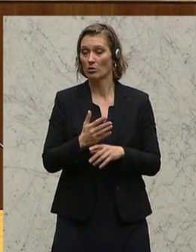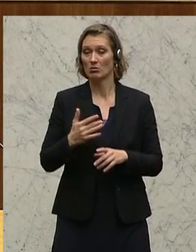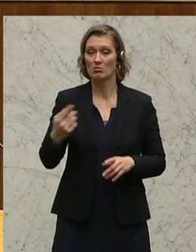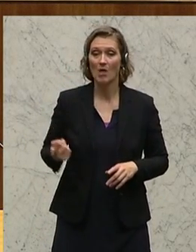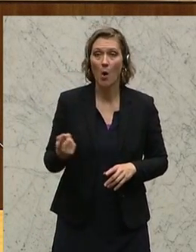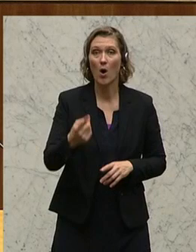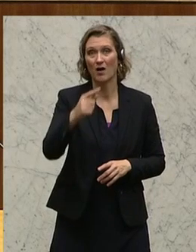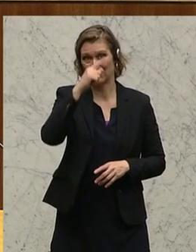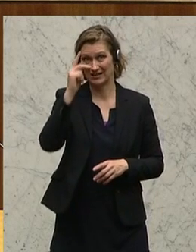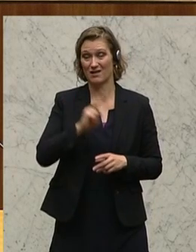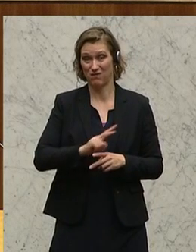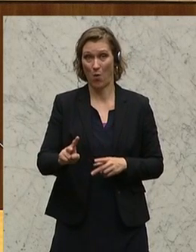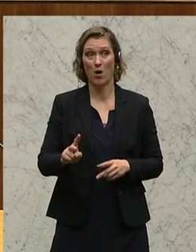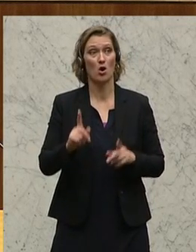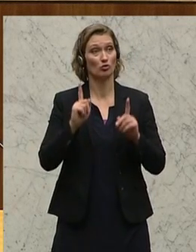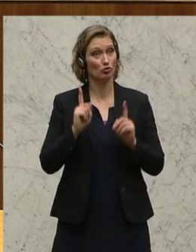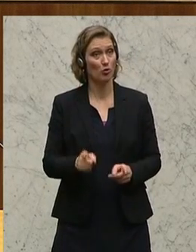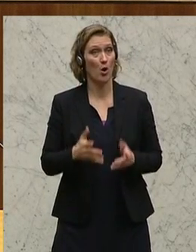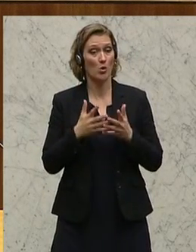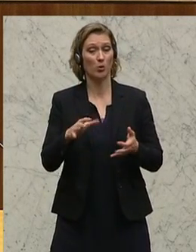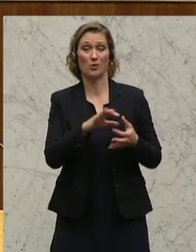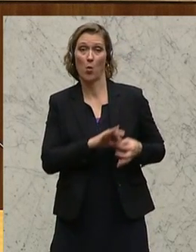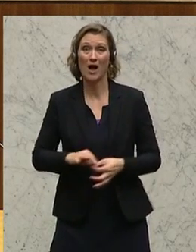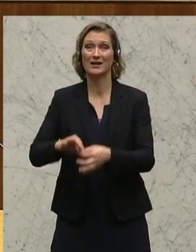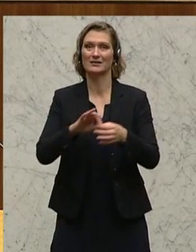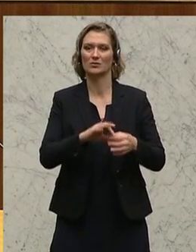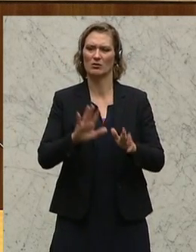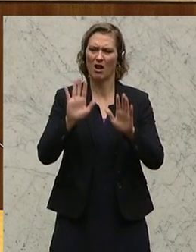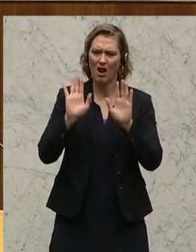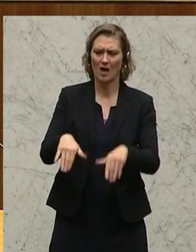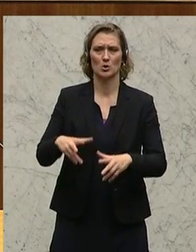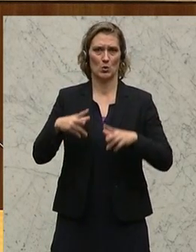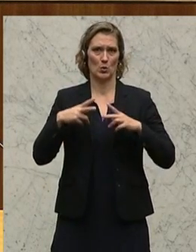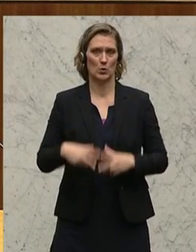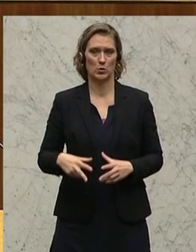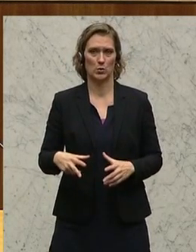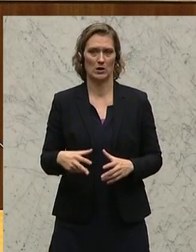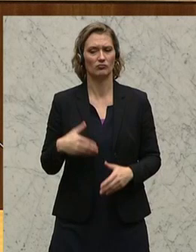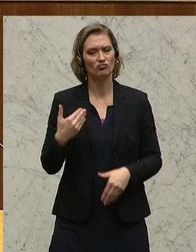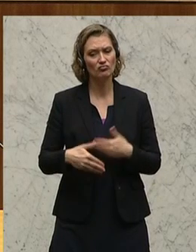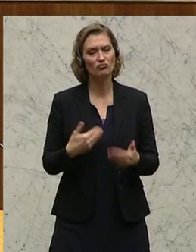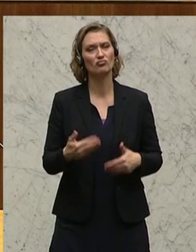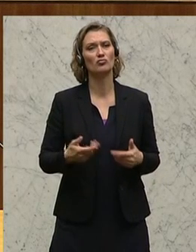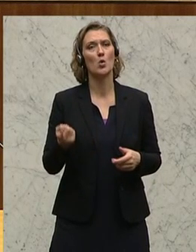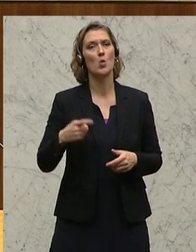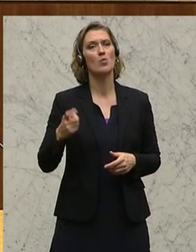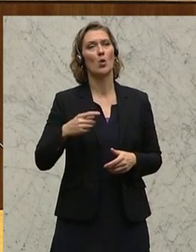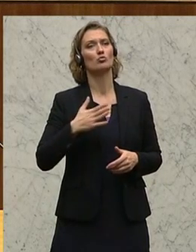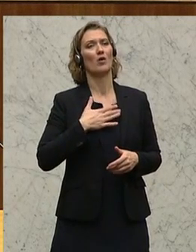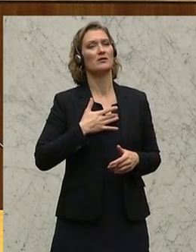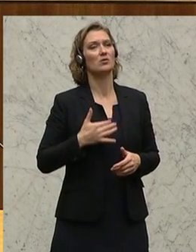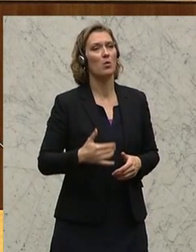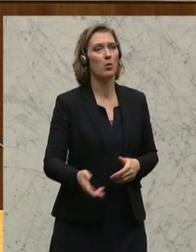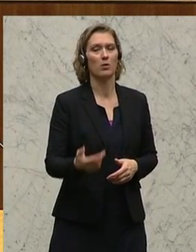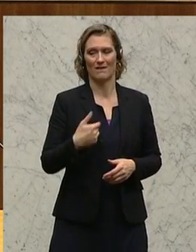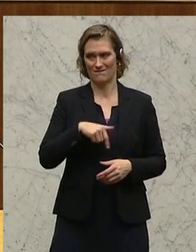sinnvoll ist, derart große Organisationen einmal Ruhe zu gewähren. Es wird sich auch herausstellen, und das werden wir